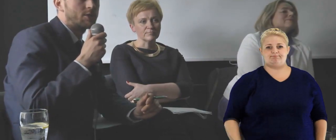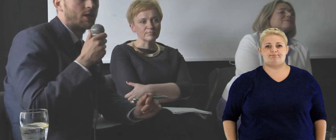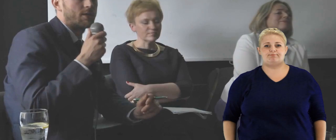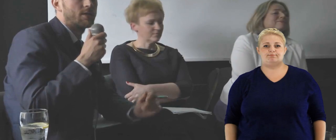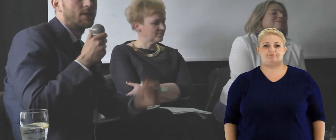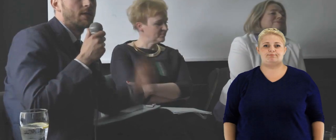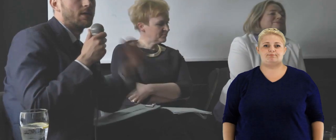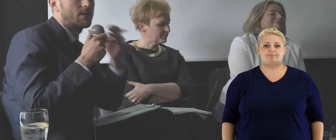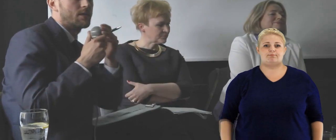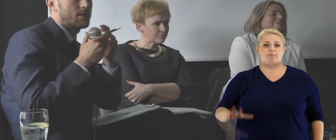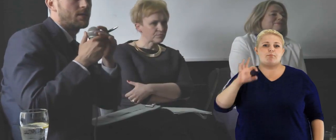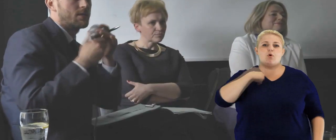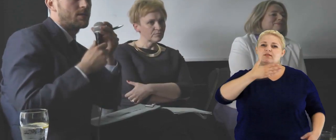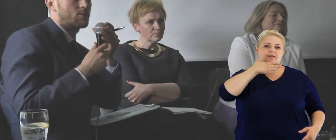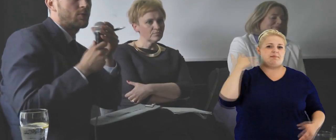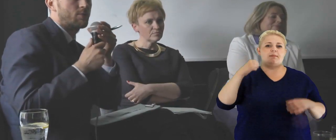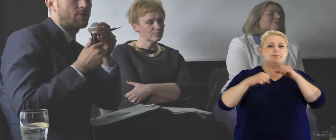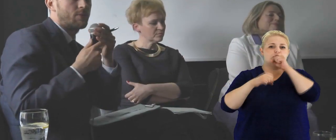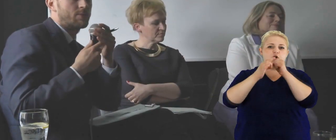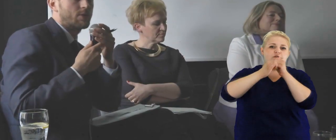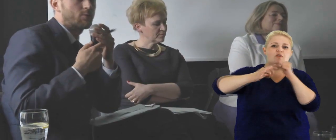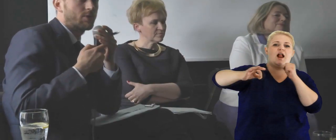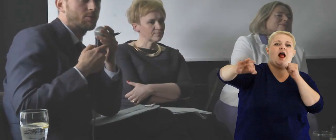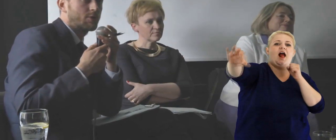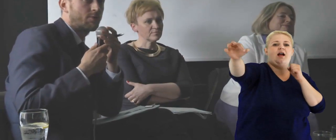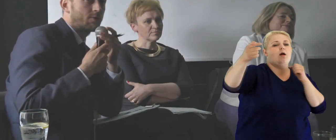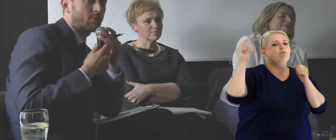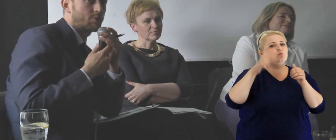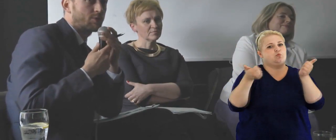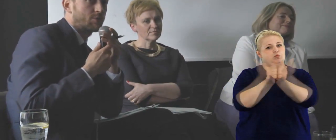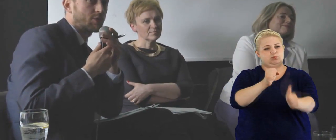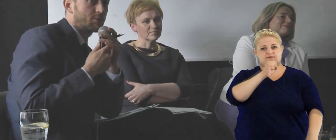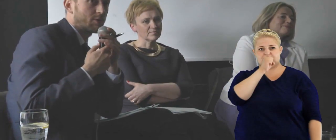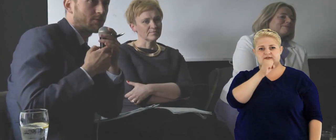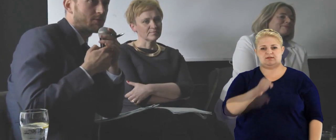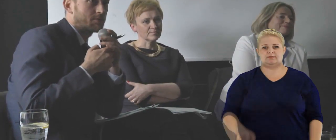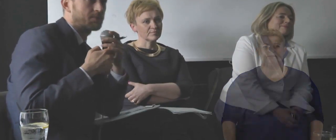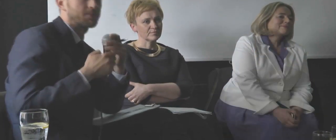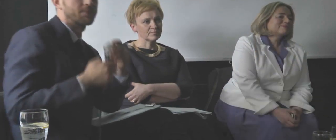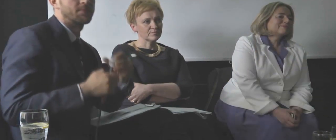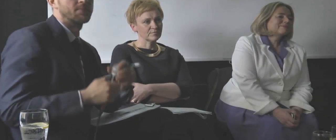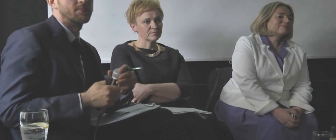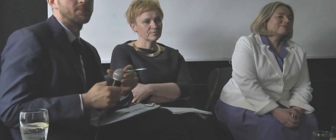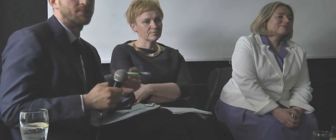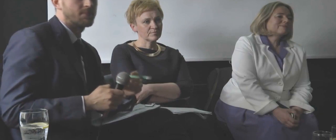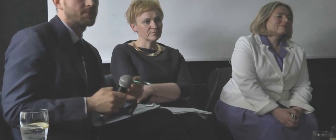podejścia tutaj, bo nie mamy tak długiego mikrofonu, a musi być przez mikrofon.